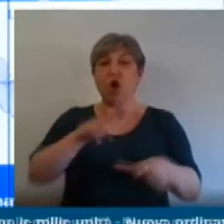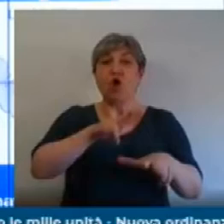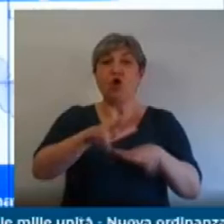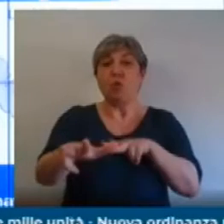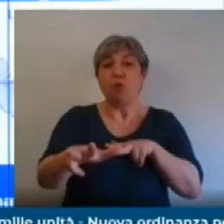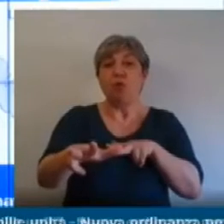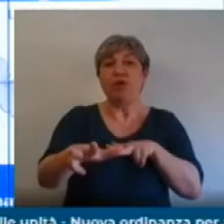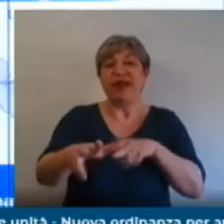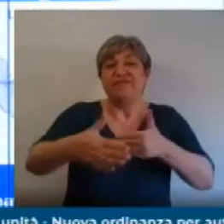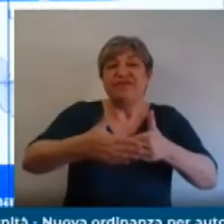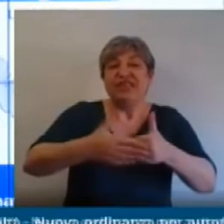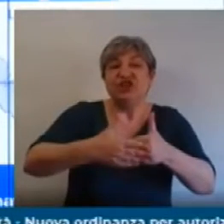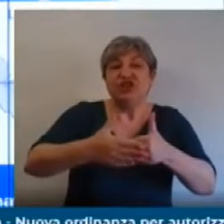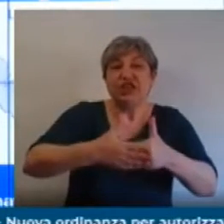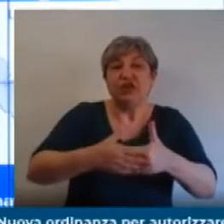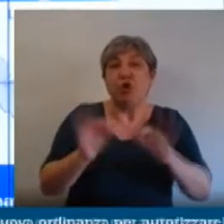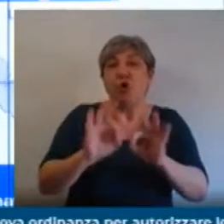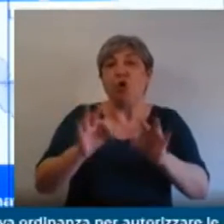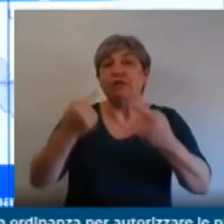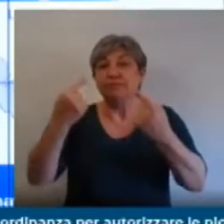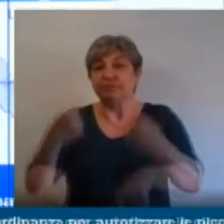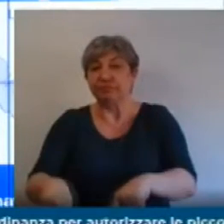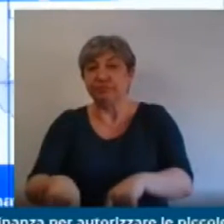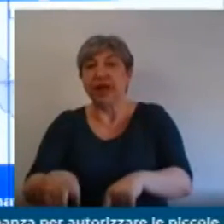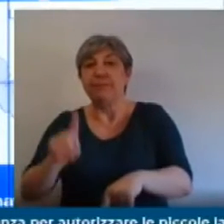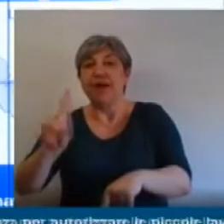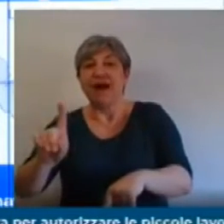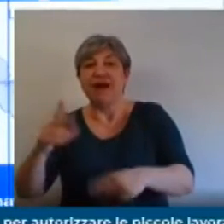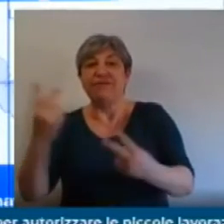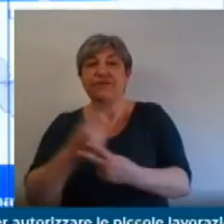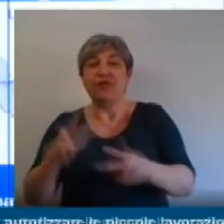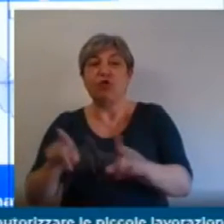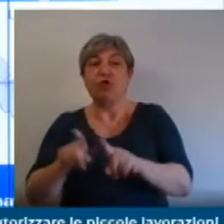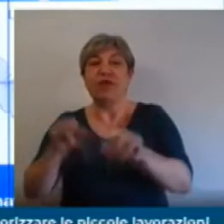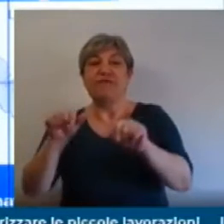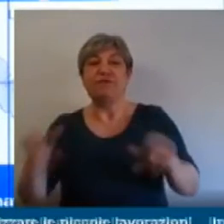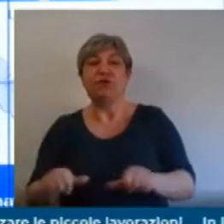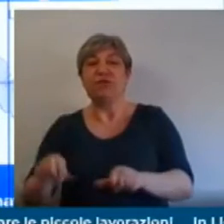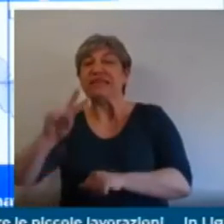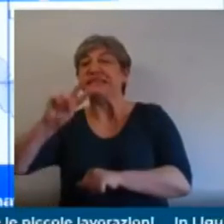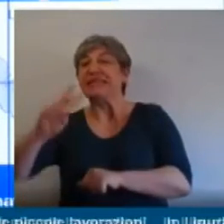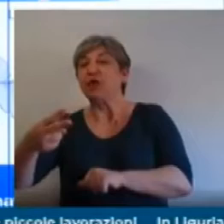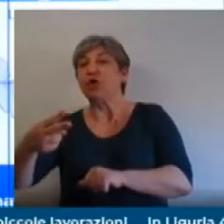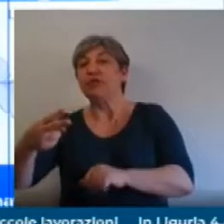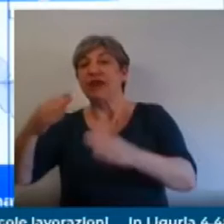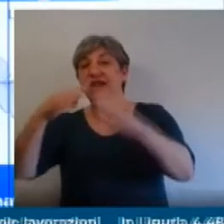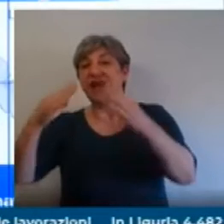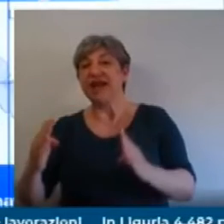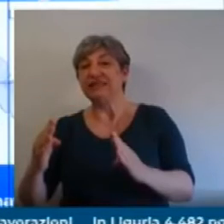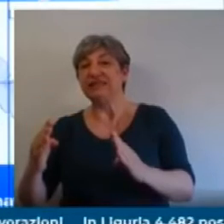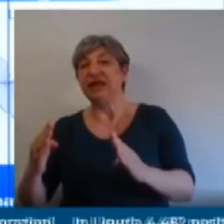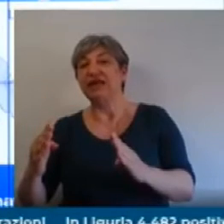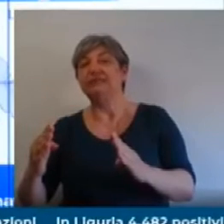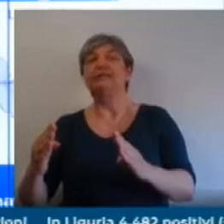terra pertinenziale rispetto all'abitazione principale e non il